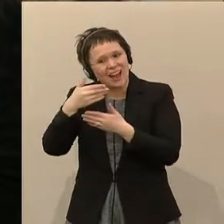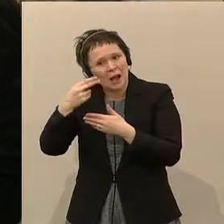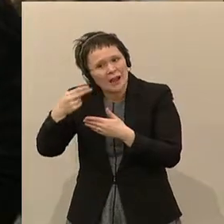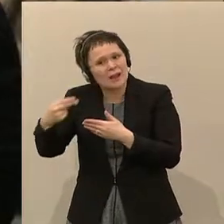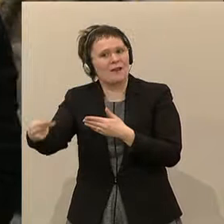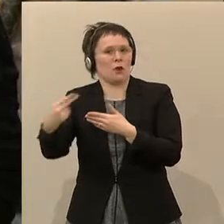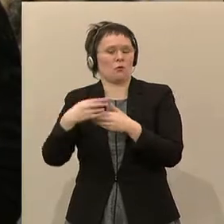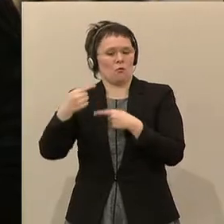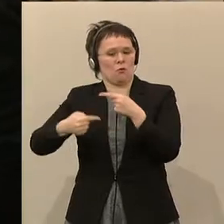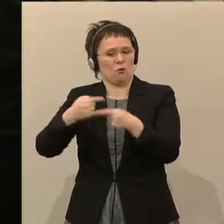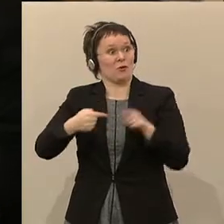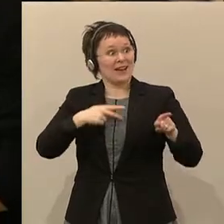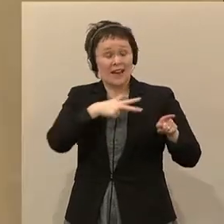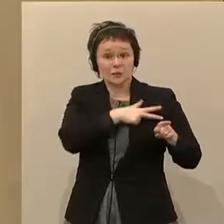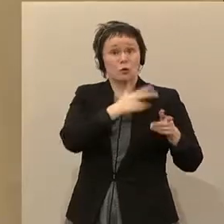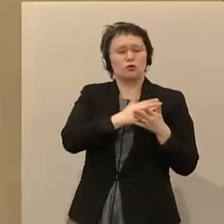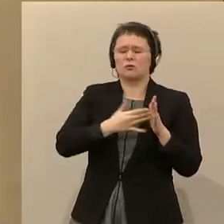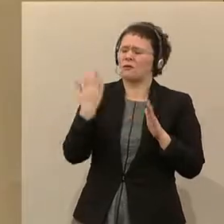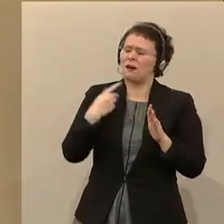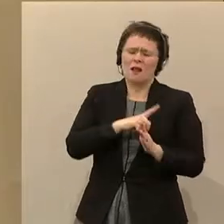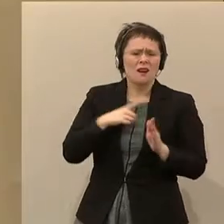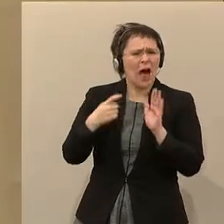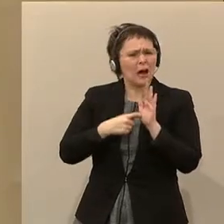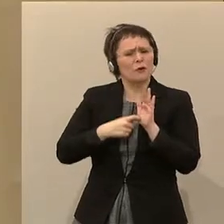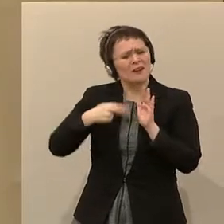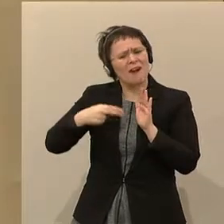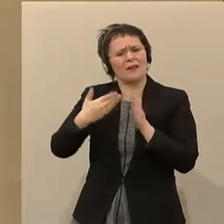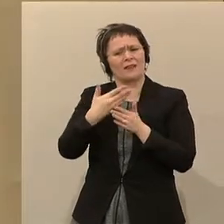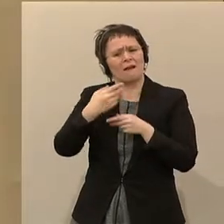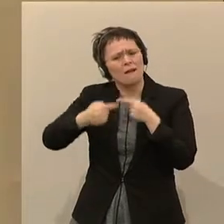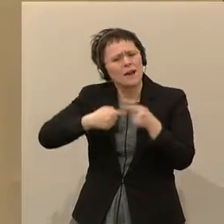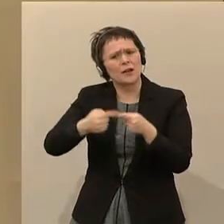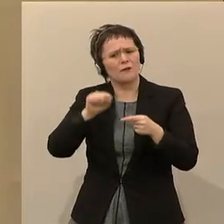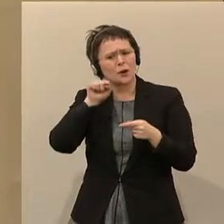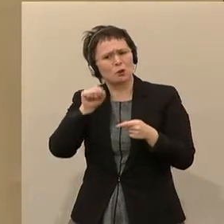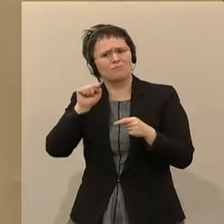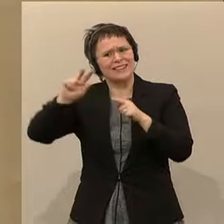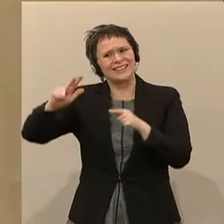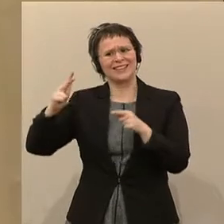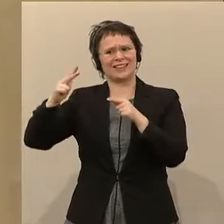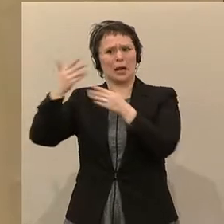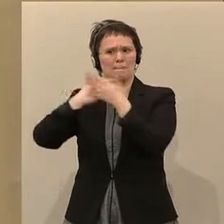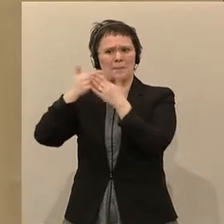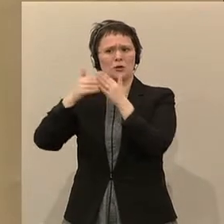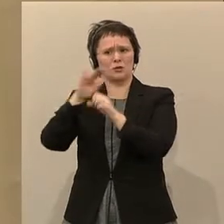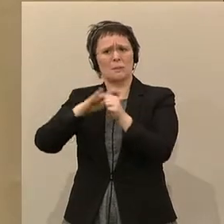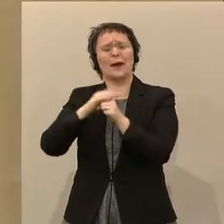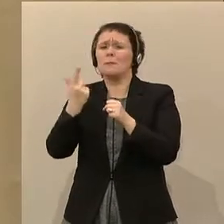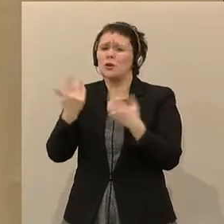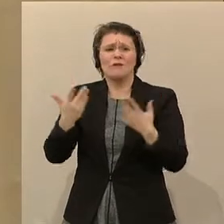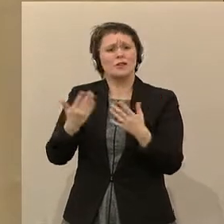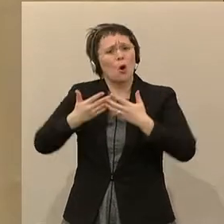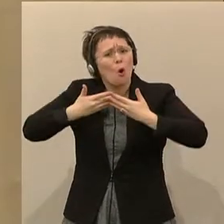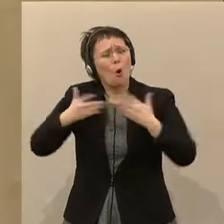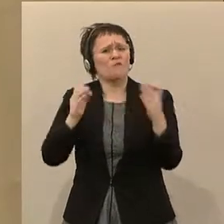SPÖ seit Jahren eingefordert, fehlt aber weiterhin. Die Sozialdemokratie steht für einen freien und offenen Hochschulzugang, der allen